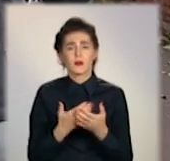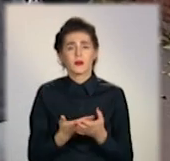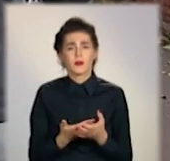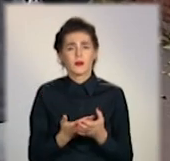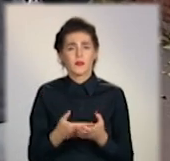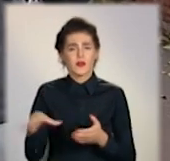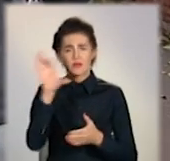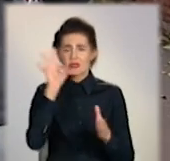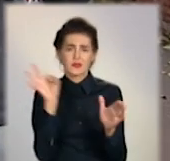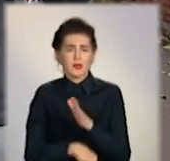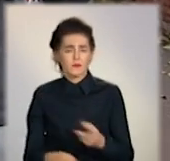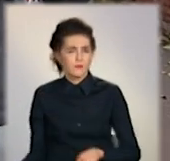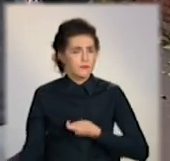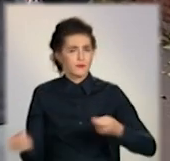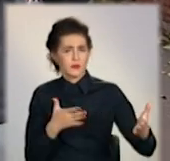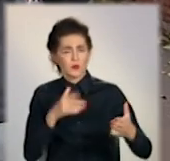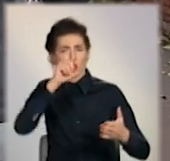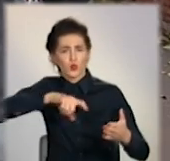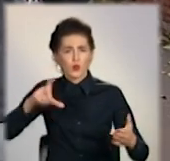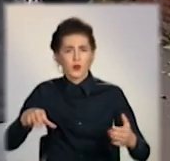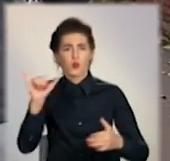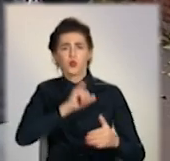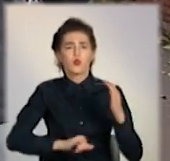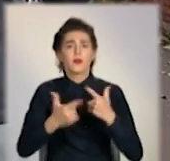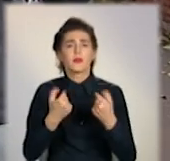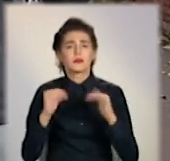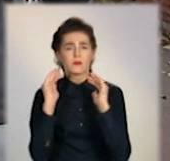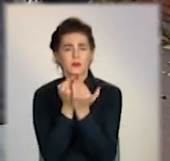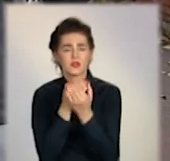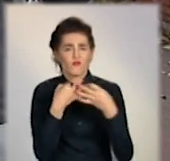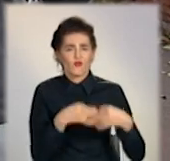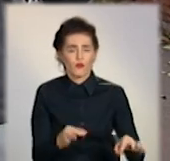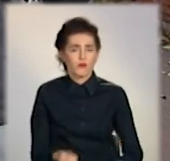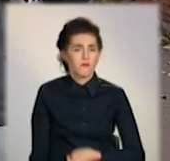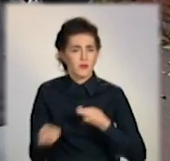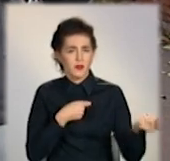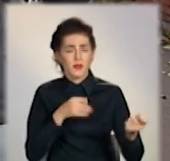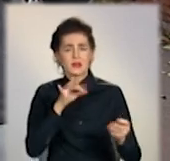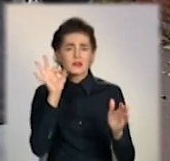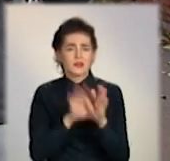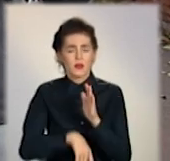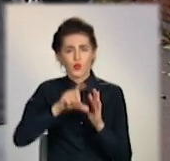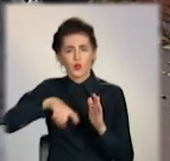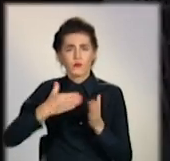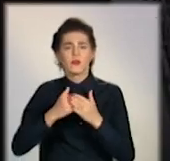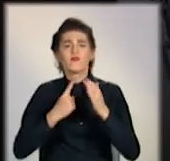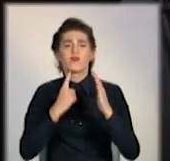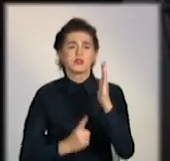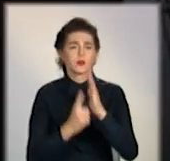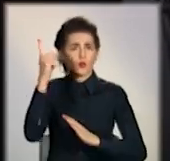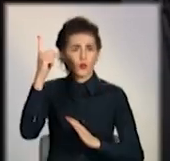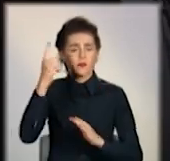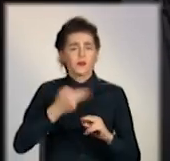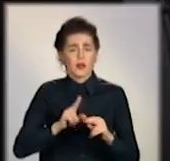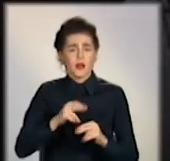евакуація людей з замкнутого пространства, а також евакуація людей з висоти. На